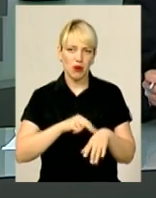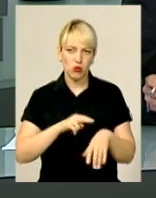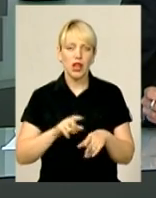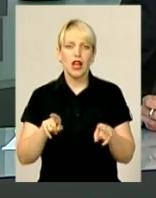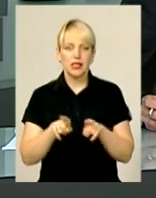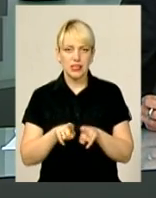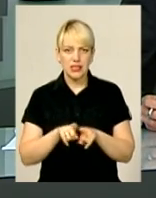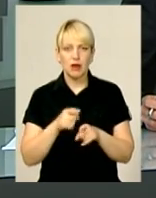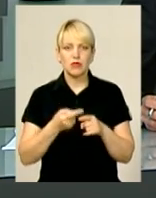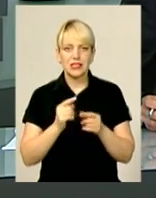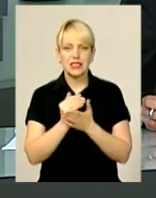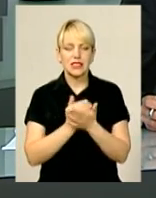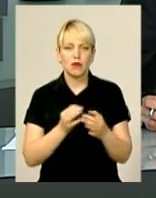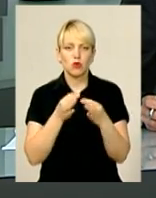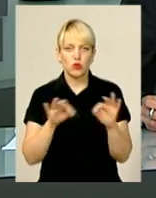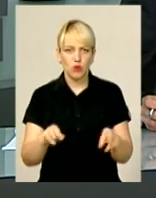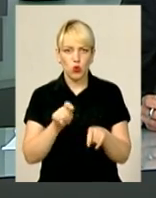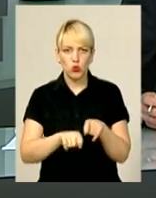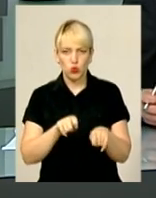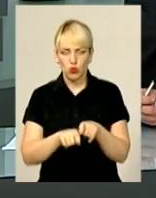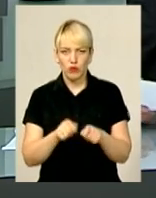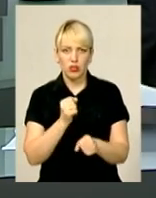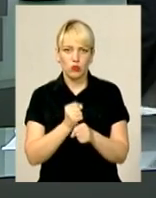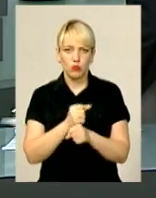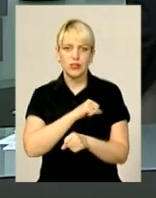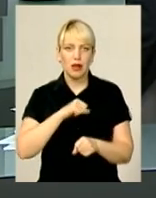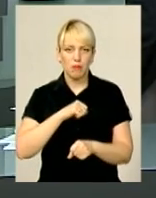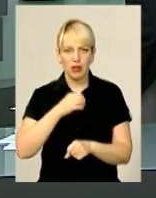Крім того, вона дозволить контролювати роботу самих патрульних.